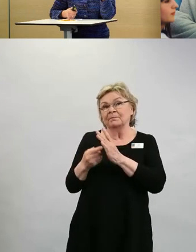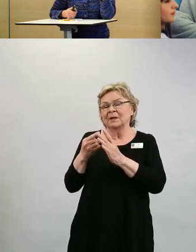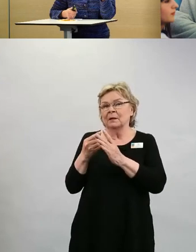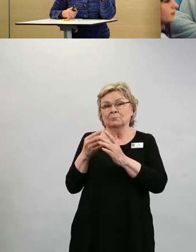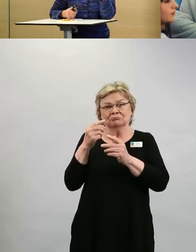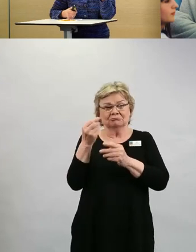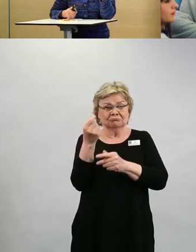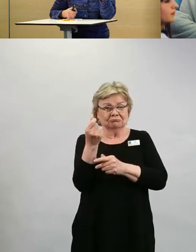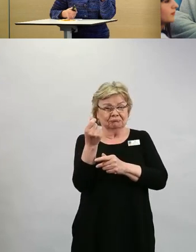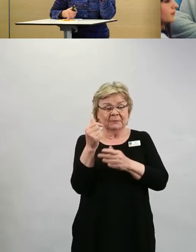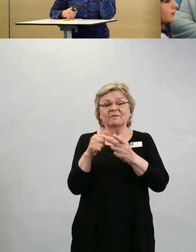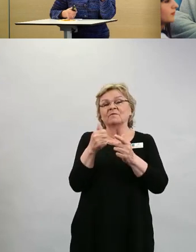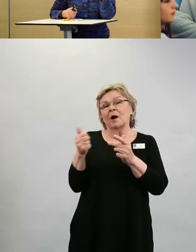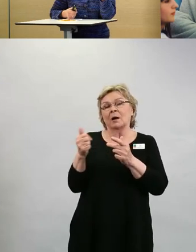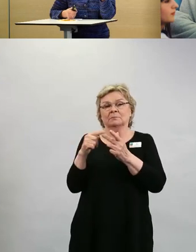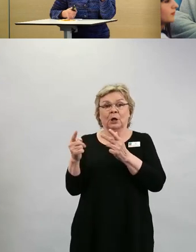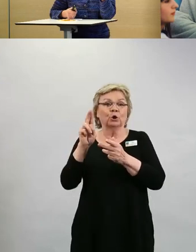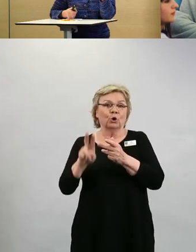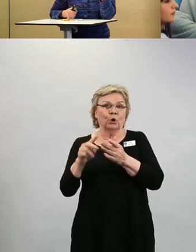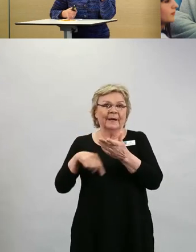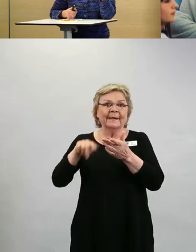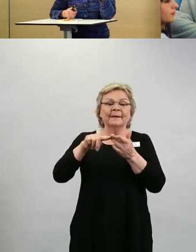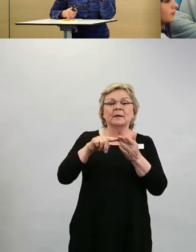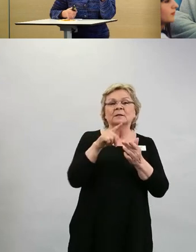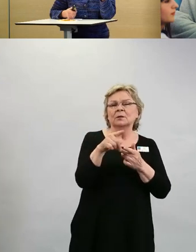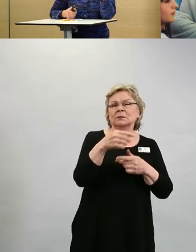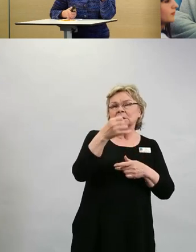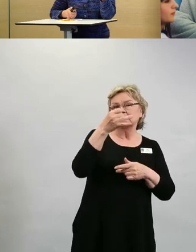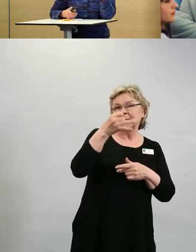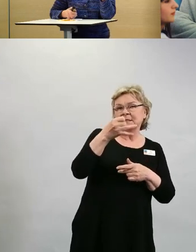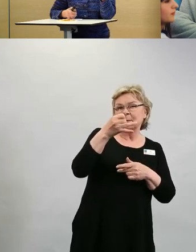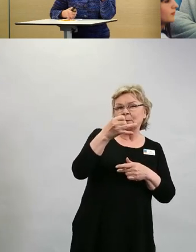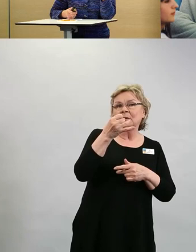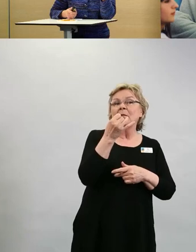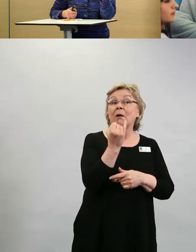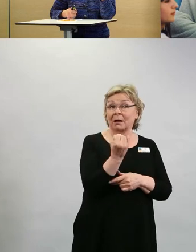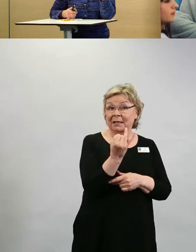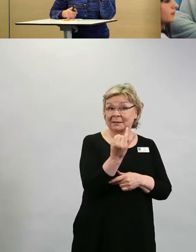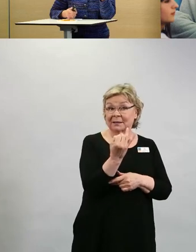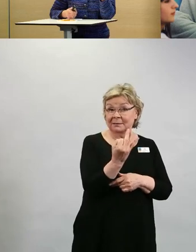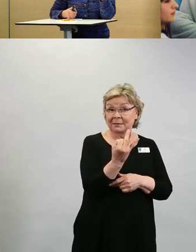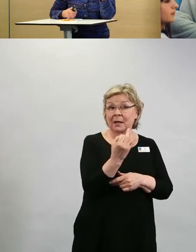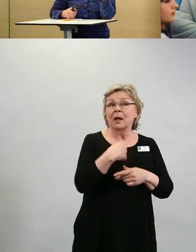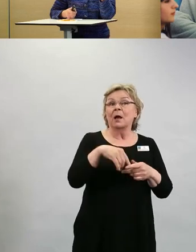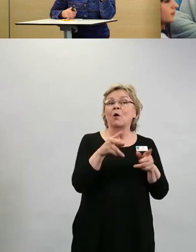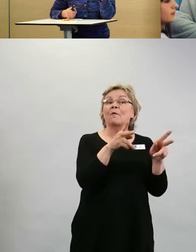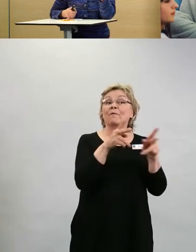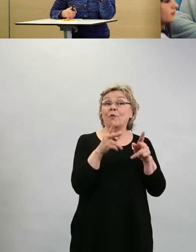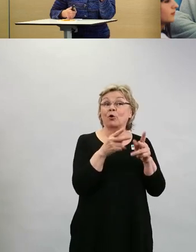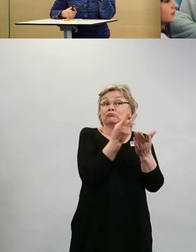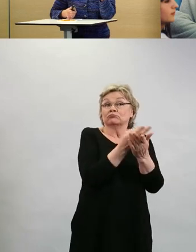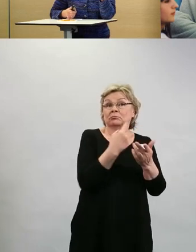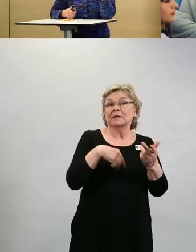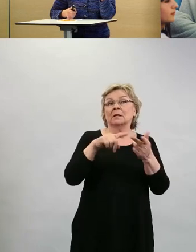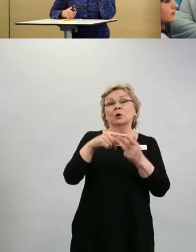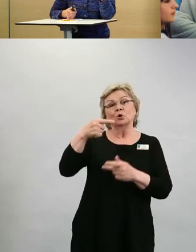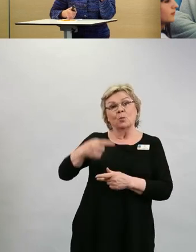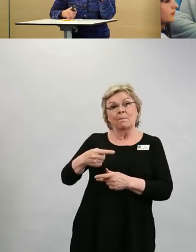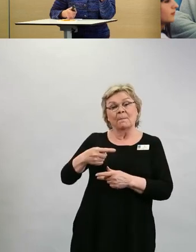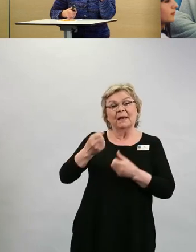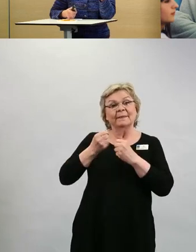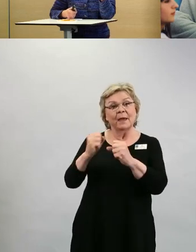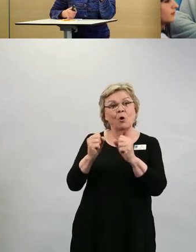tuhannesta oli 78 vuodeosastohoidossa olevaa ihmistä ja 10 tehohoidossa olevaa ihmistä.